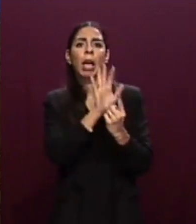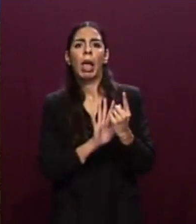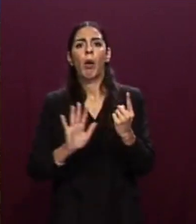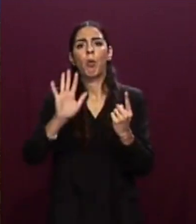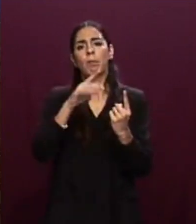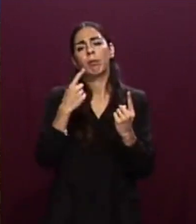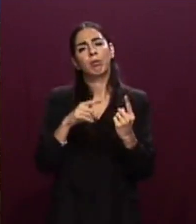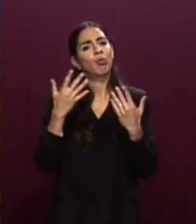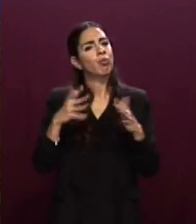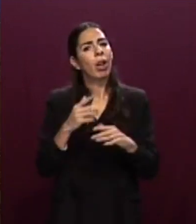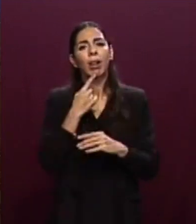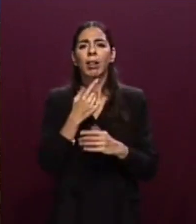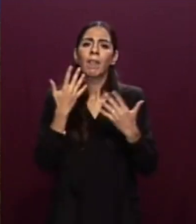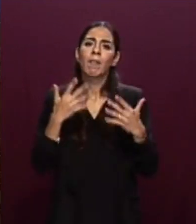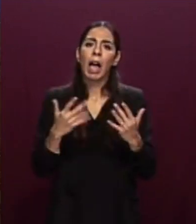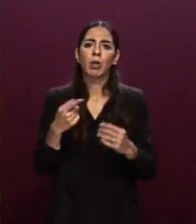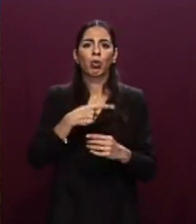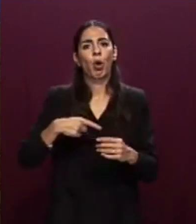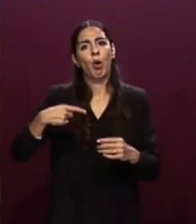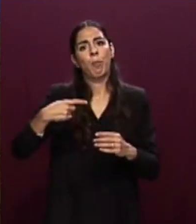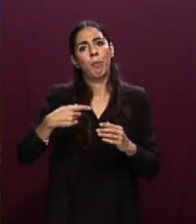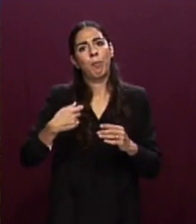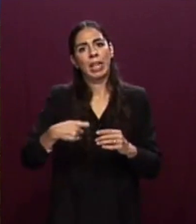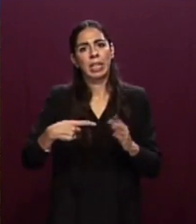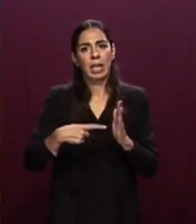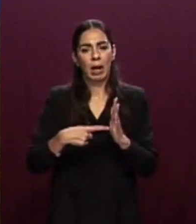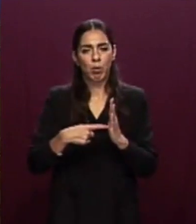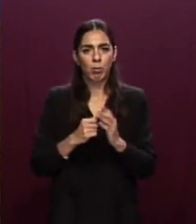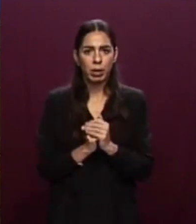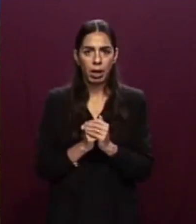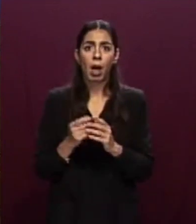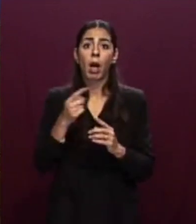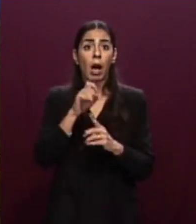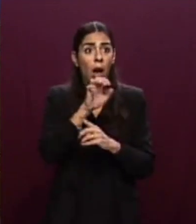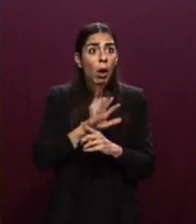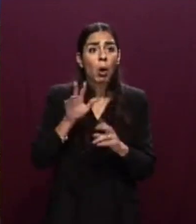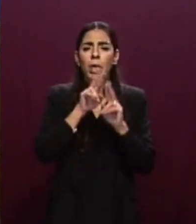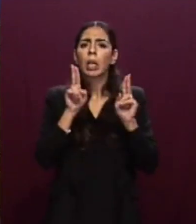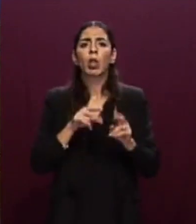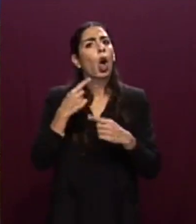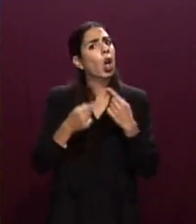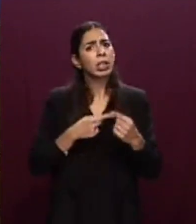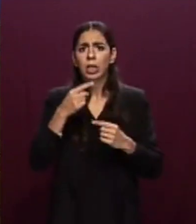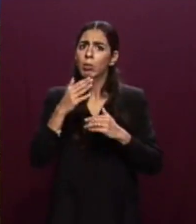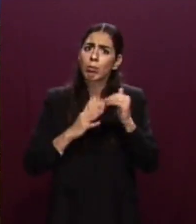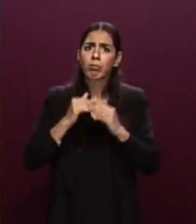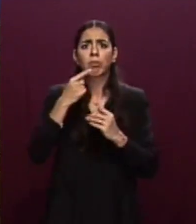Non smetteremo di costruire condizioni e strumenti sul piano interno, europeo ed internazionale, affinché,